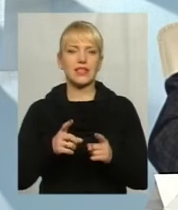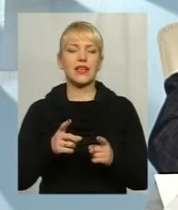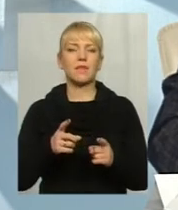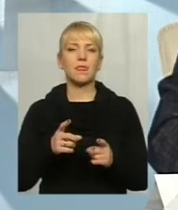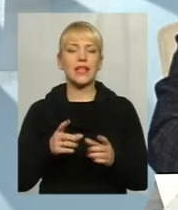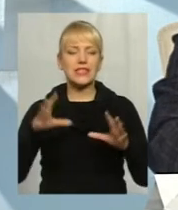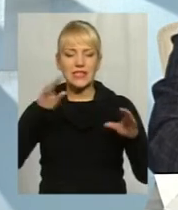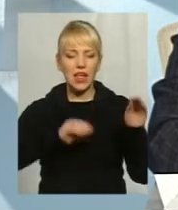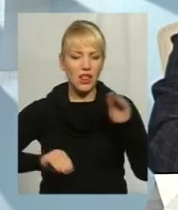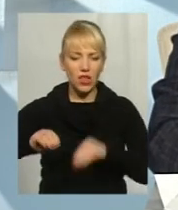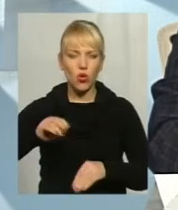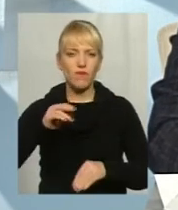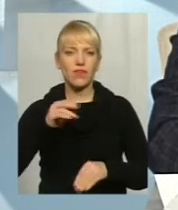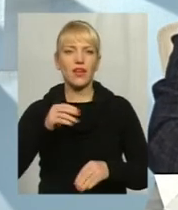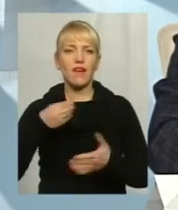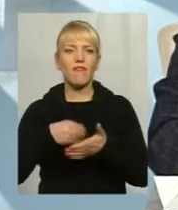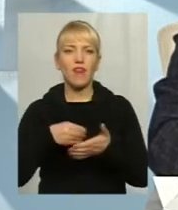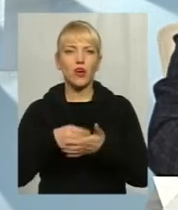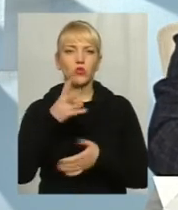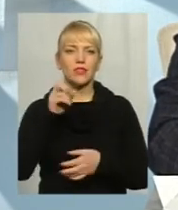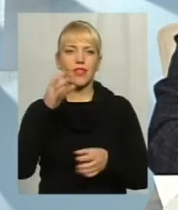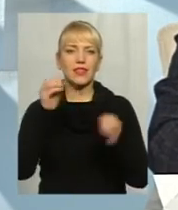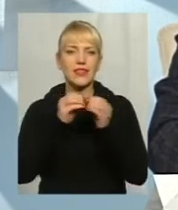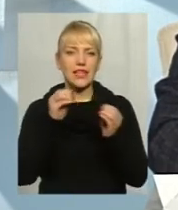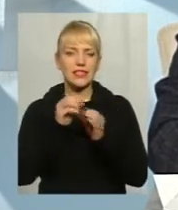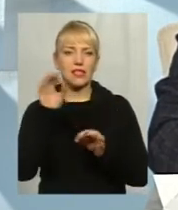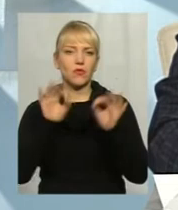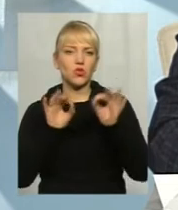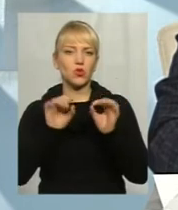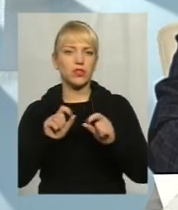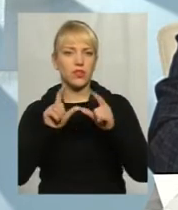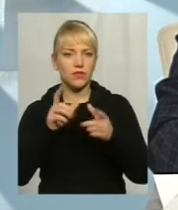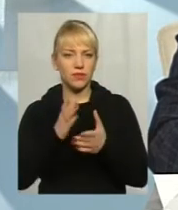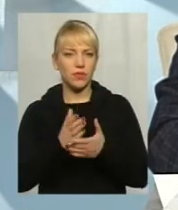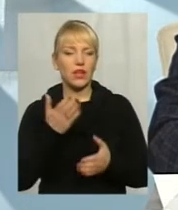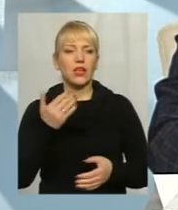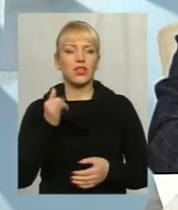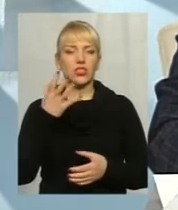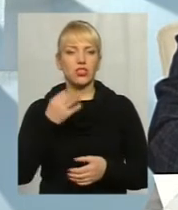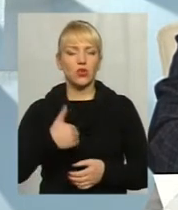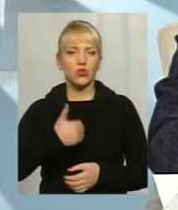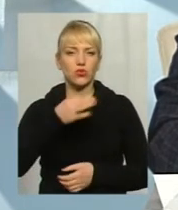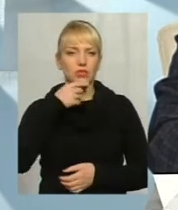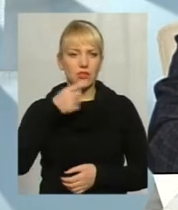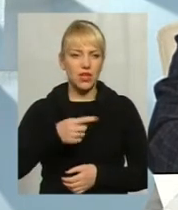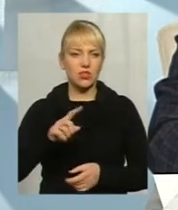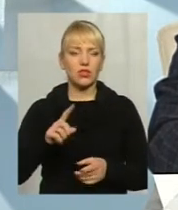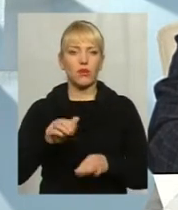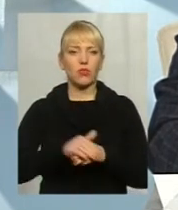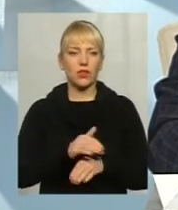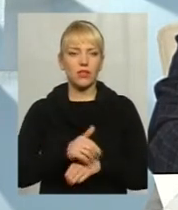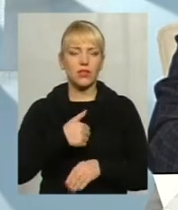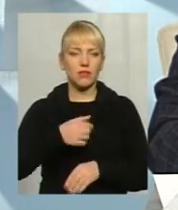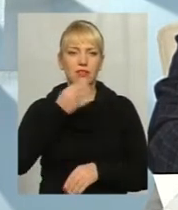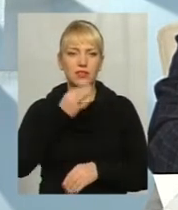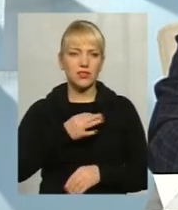тому числі Павлова. Тому обов'язки теж є не тільки в перевізників. Ще я хочу зазначити на тому, ви мені скажіть, будь ласка,